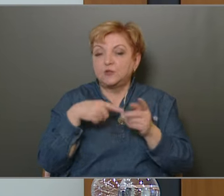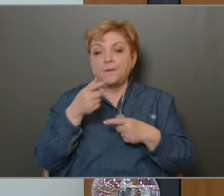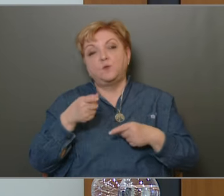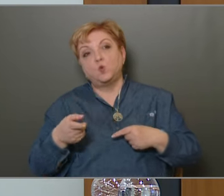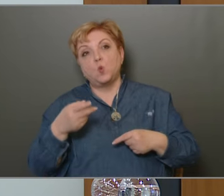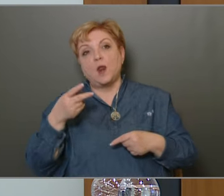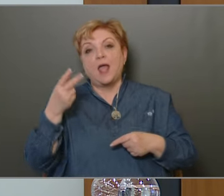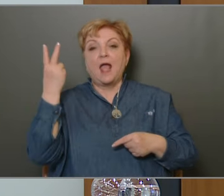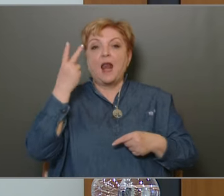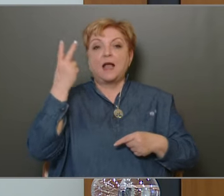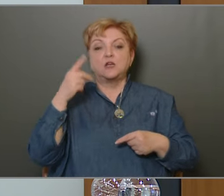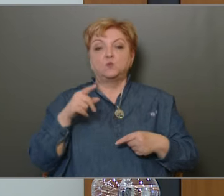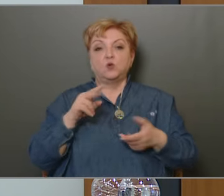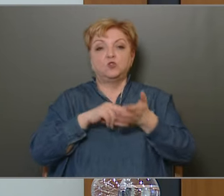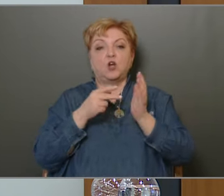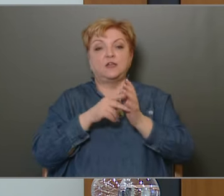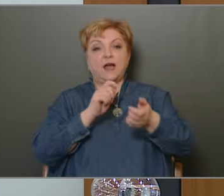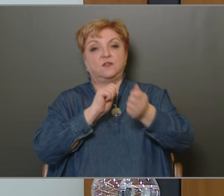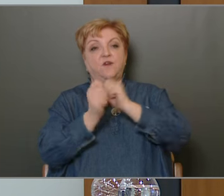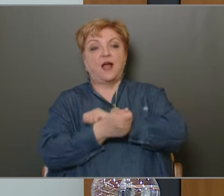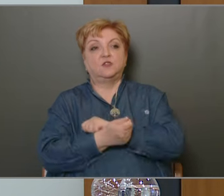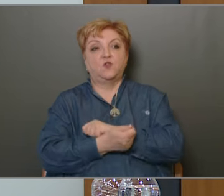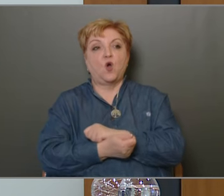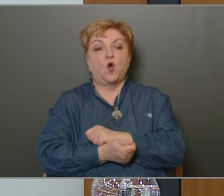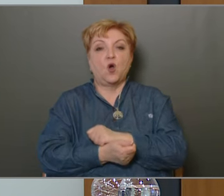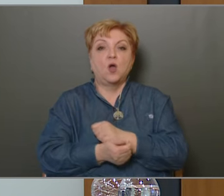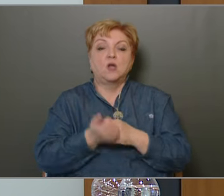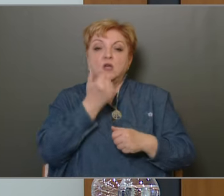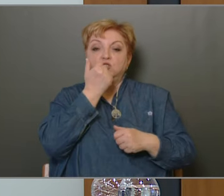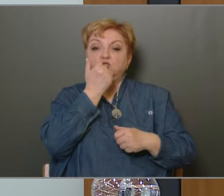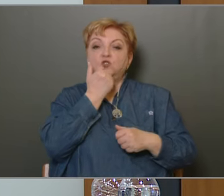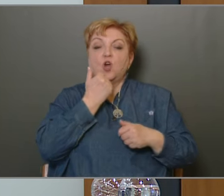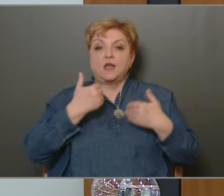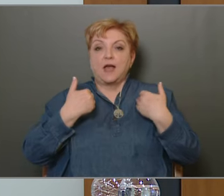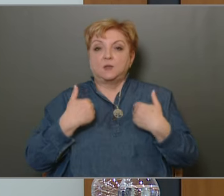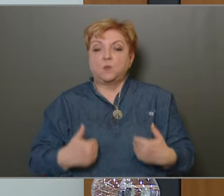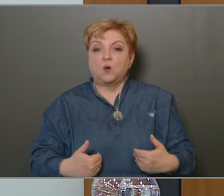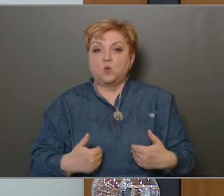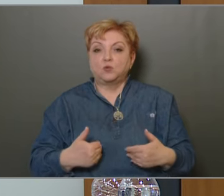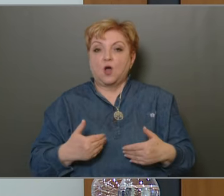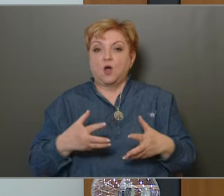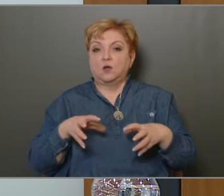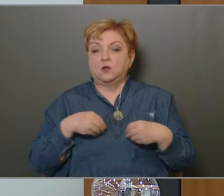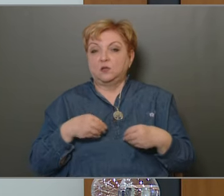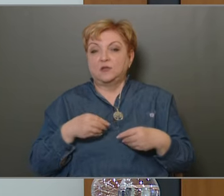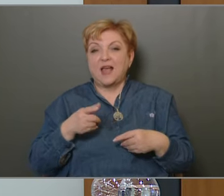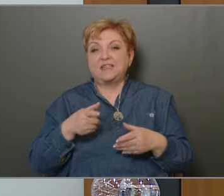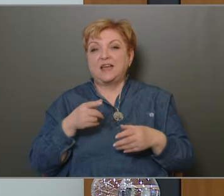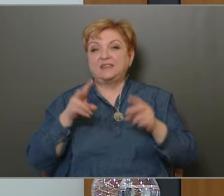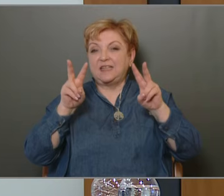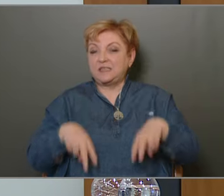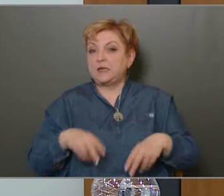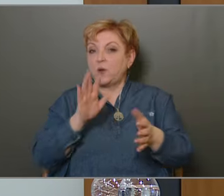elegáns módon taktikát váltva már a saját maguk számára vindikálták. Mindezek tényszerűen